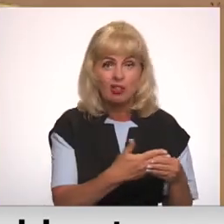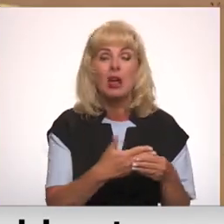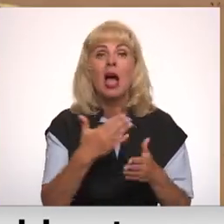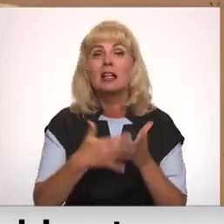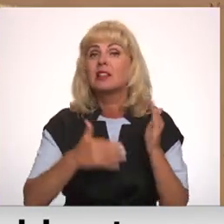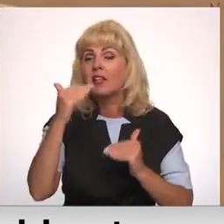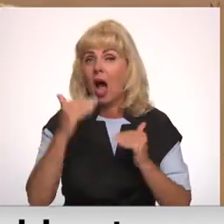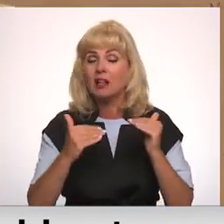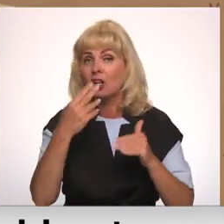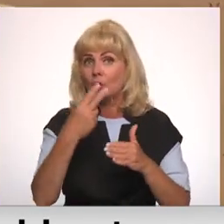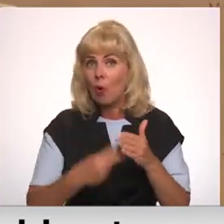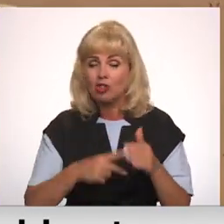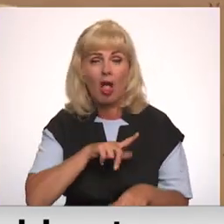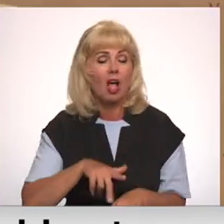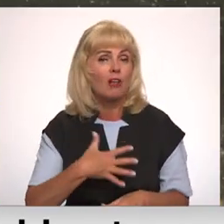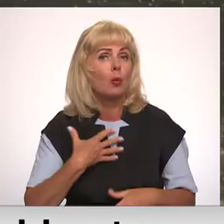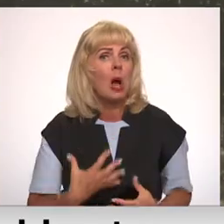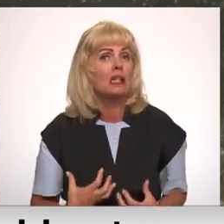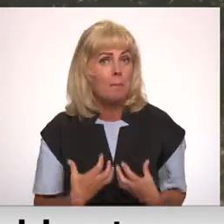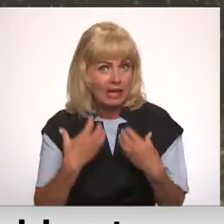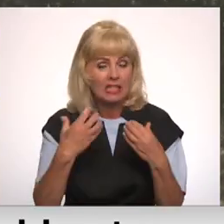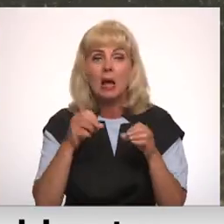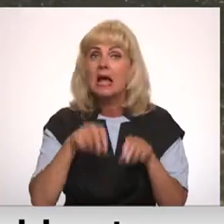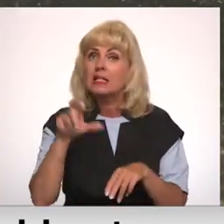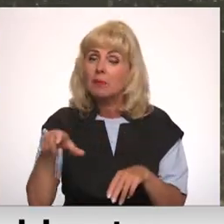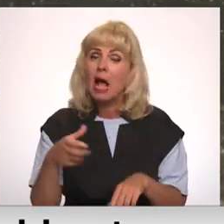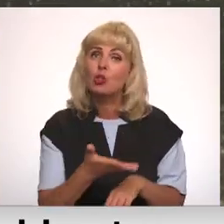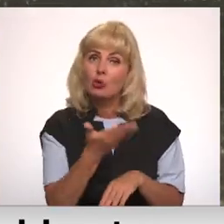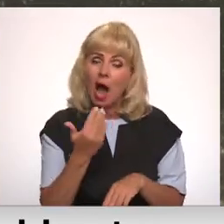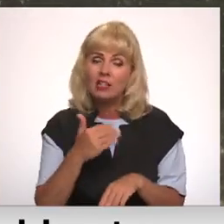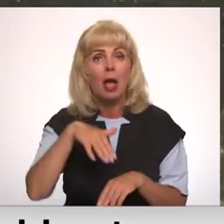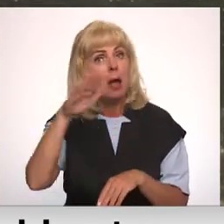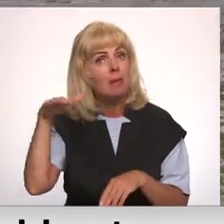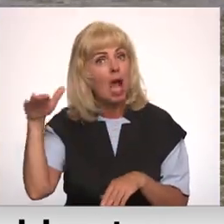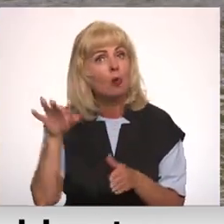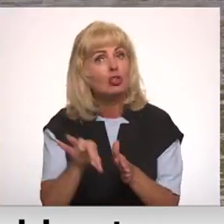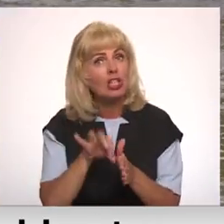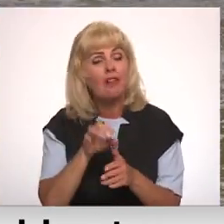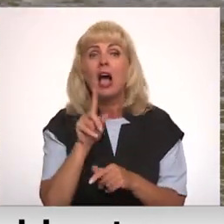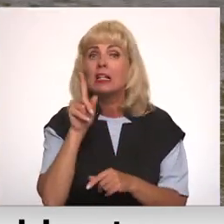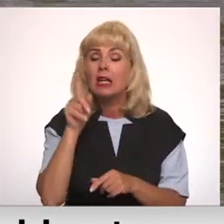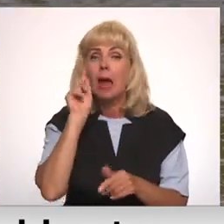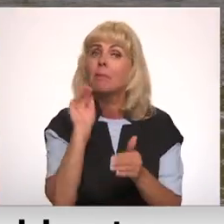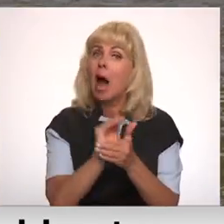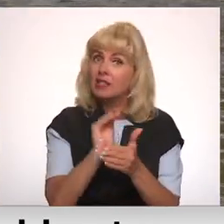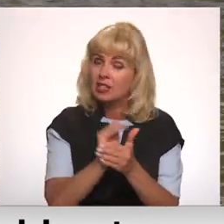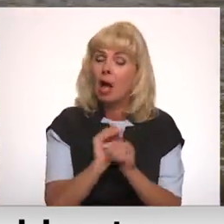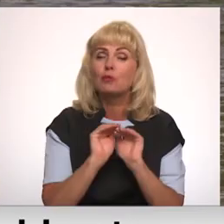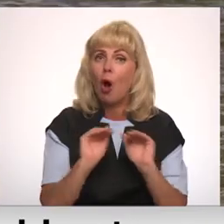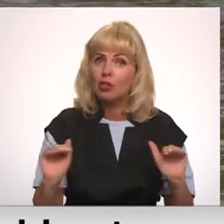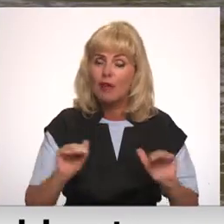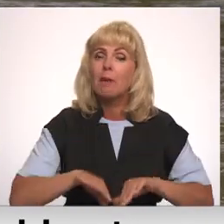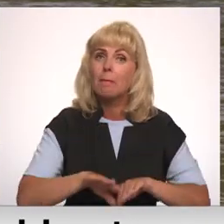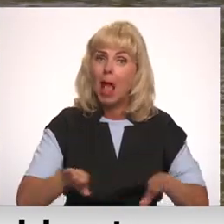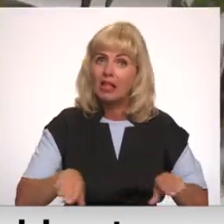noslīkošajiem ir ļoti dramatiska, un speciālisti aicina arī pieaugušos izvēlēties tikai zināmas un oficiāli